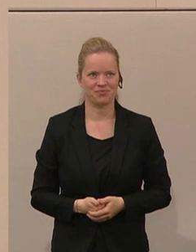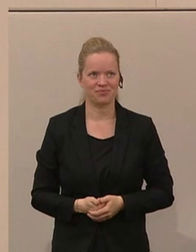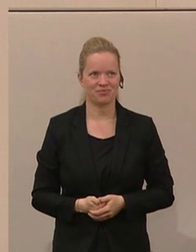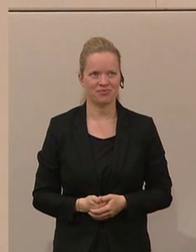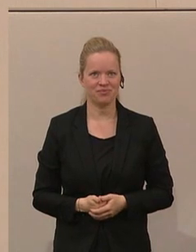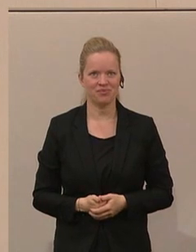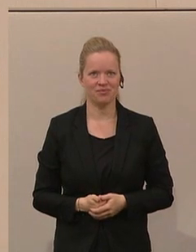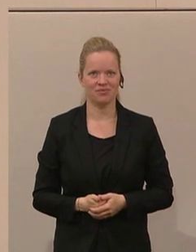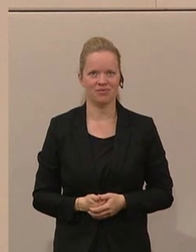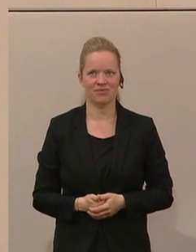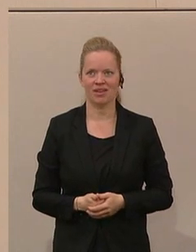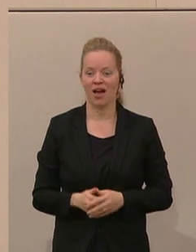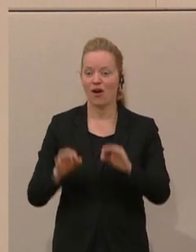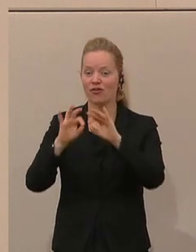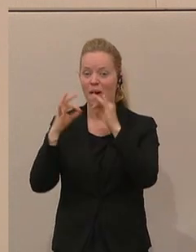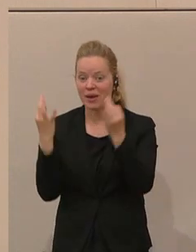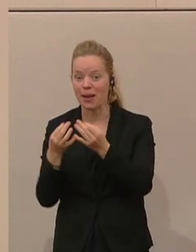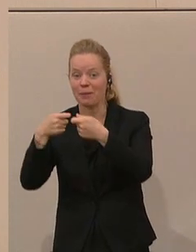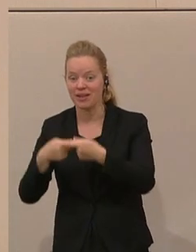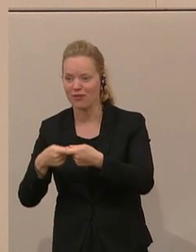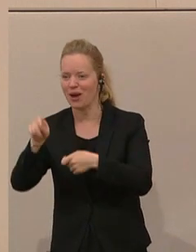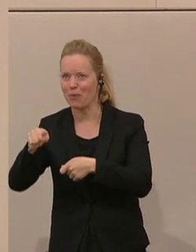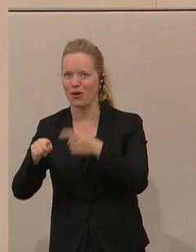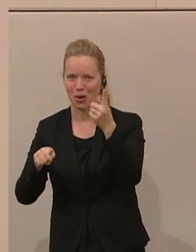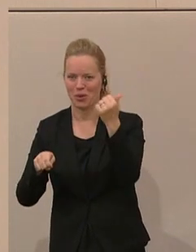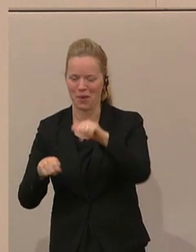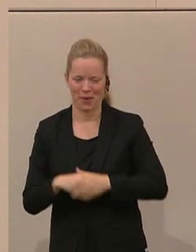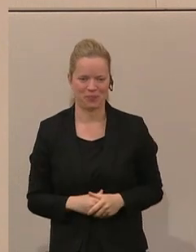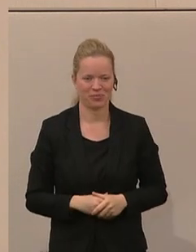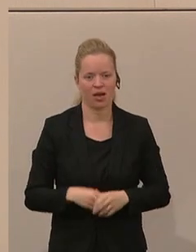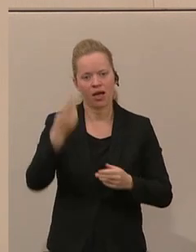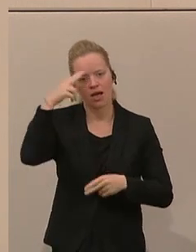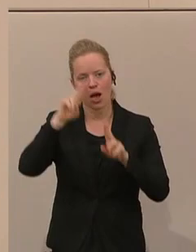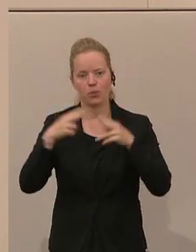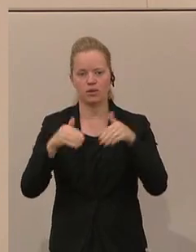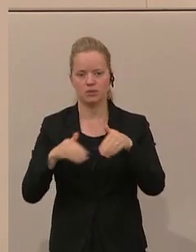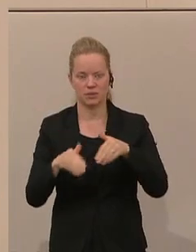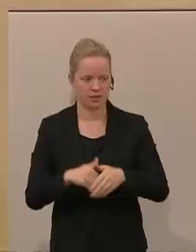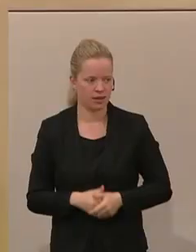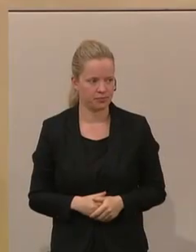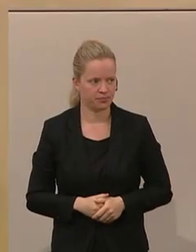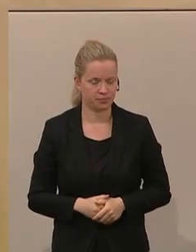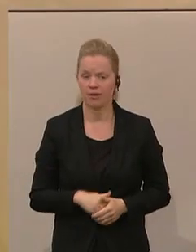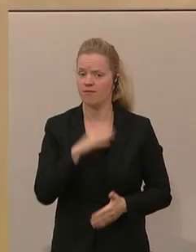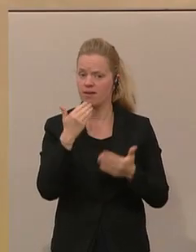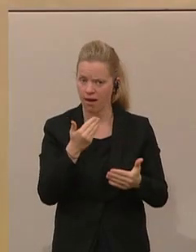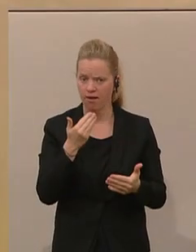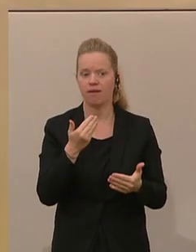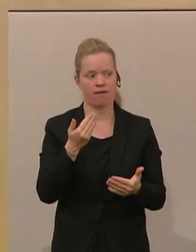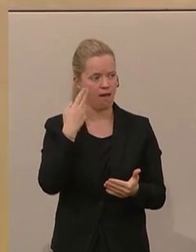von unseren Abgeordneten befinden. Herr Bundesminister, bitte. Herr Präsident,